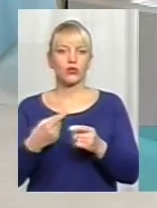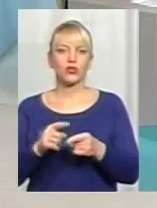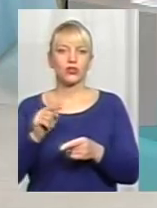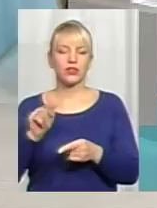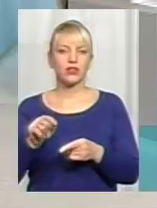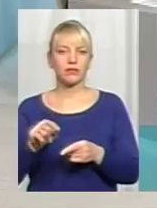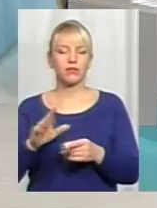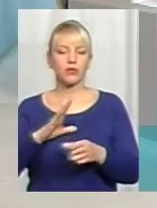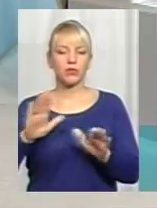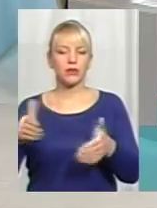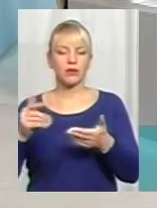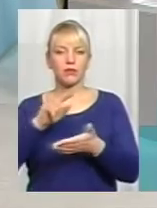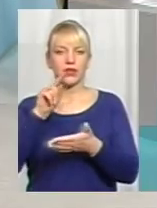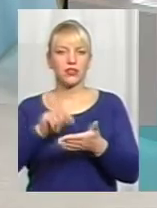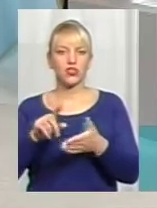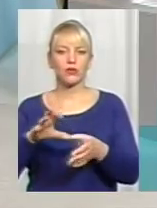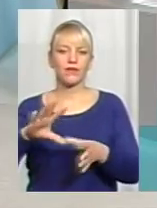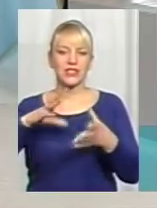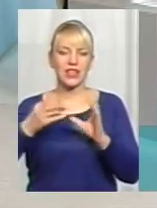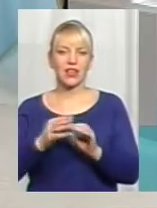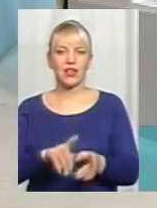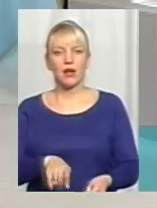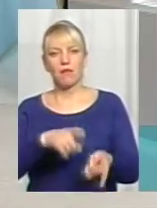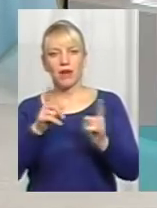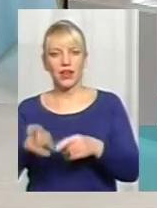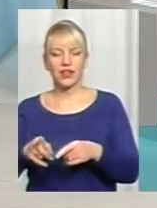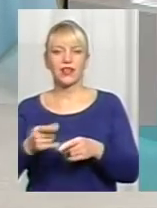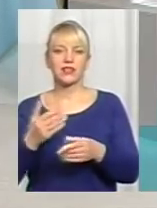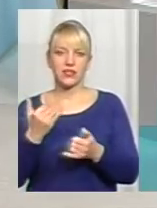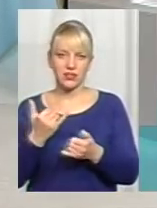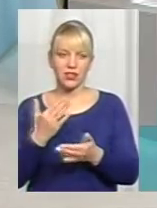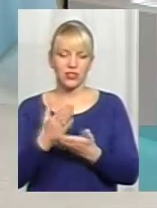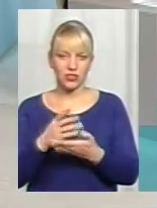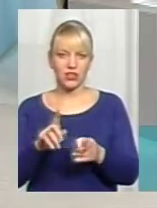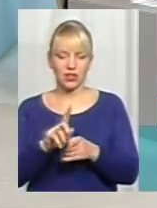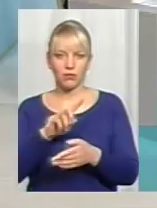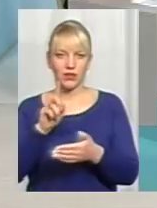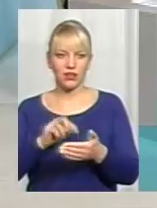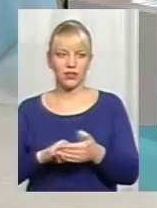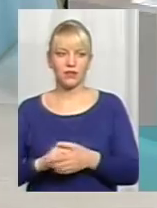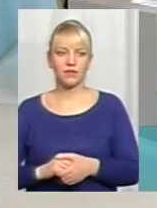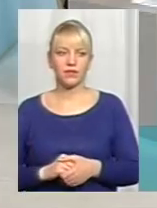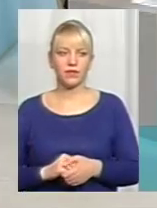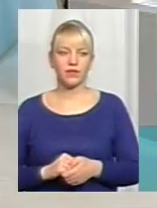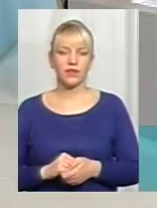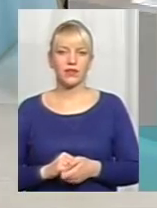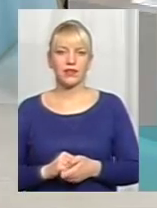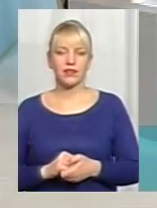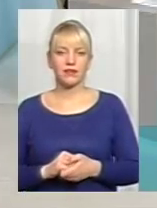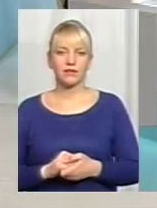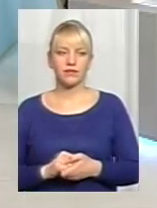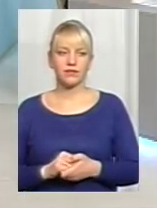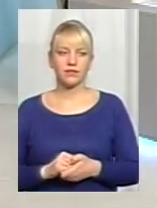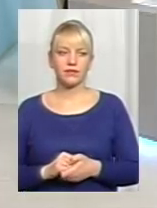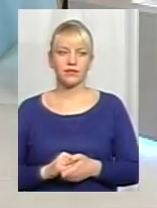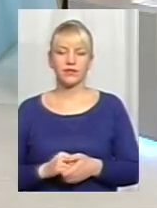піднімалось питання про те, щоб її взагалі перенести. Зараз точиться про це розмови? Таке питання, за мою інформацію, на сьогоднішній розладі не